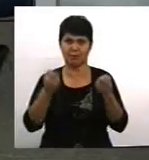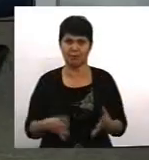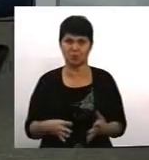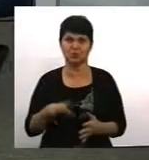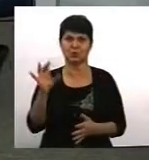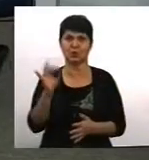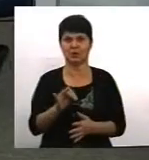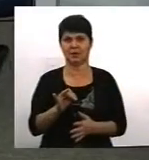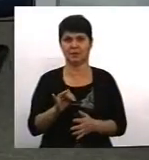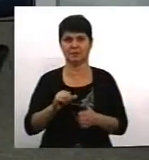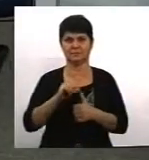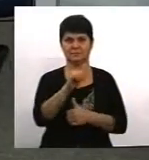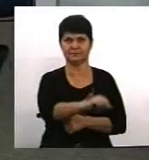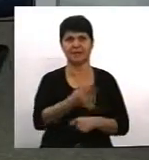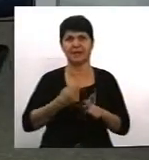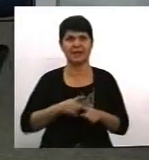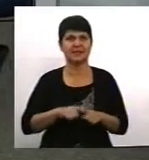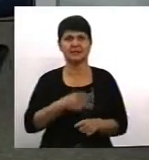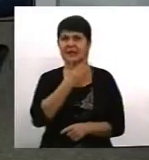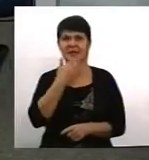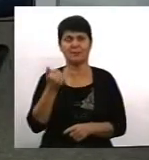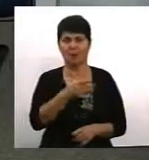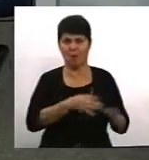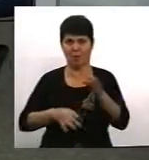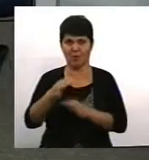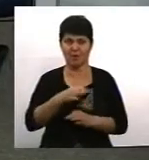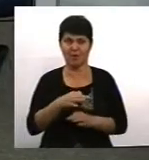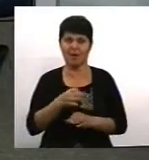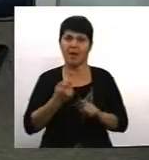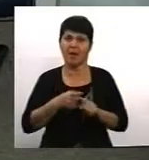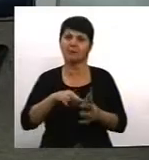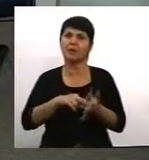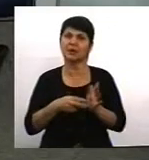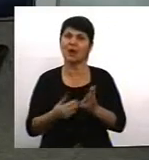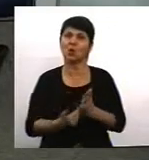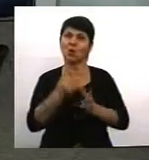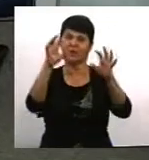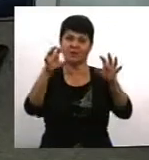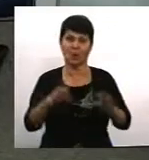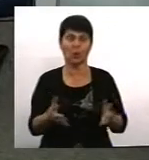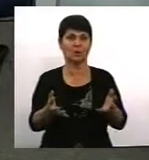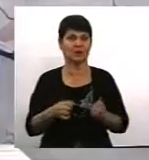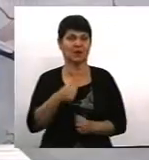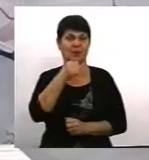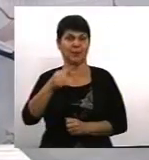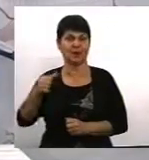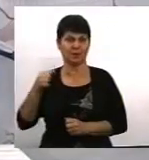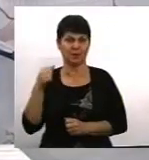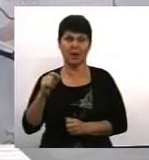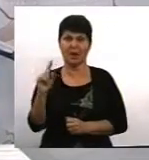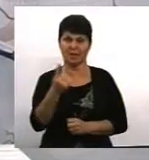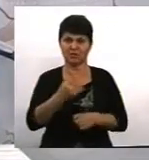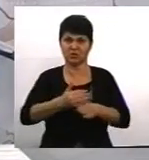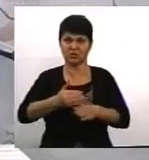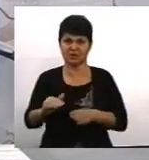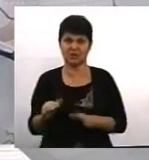аксіомно. Це навіть не має обговорюватись. Тим паче це передбачає новий закон, який прийнятий в минулому році. Перша його частина війшла в